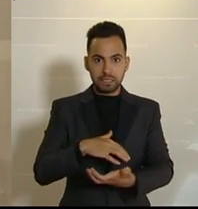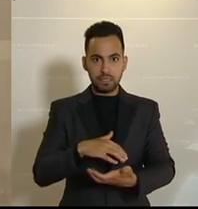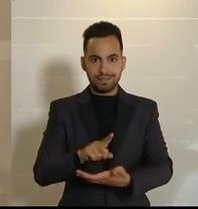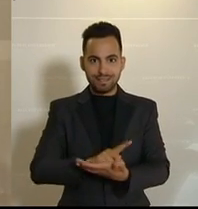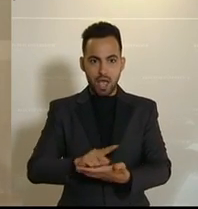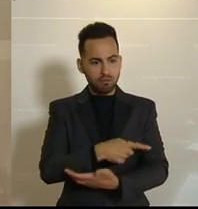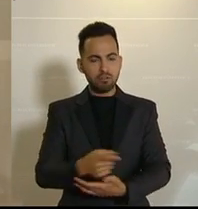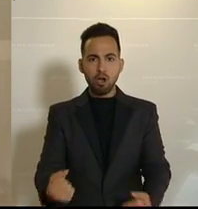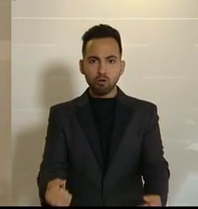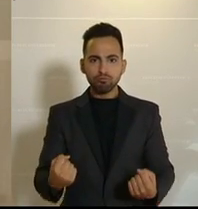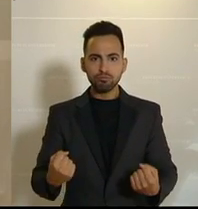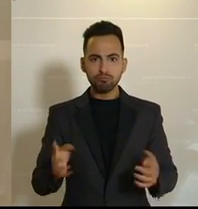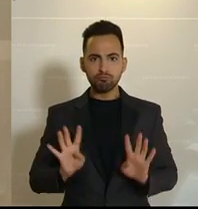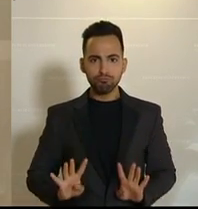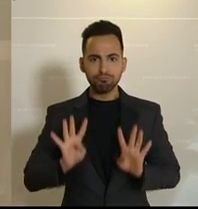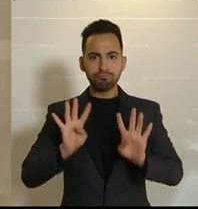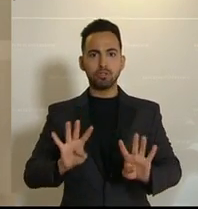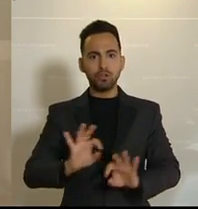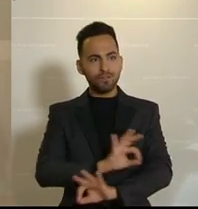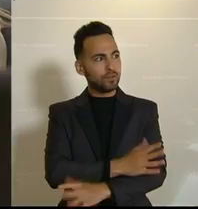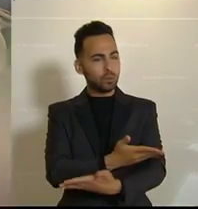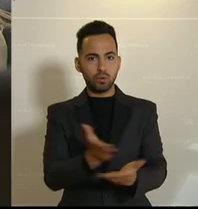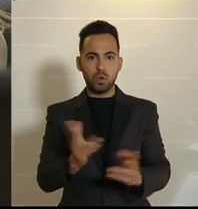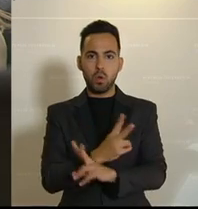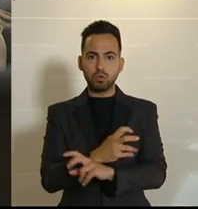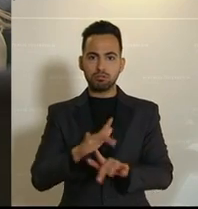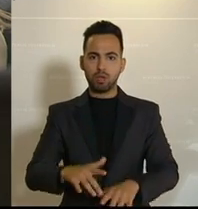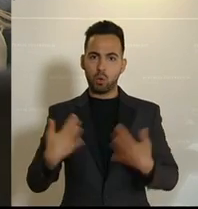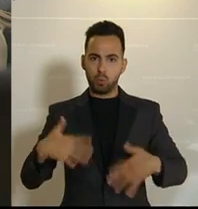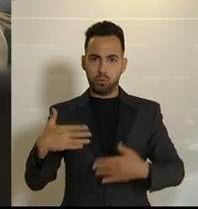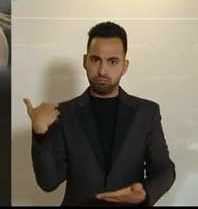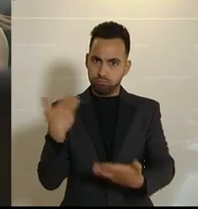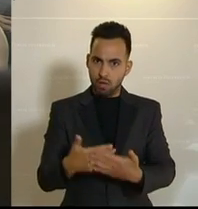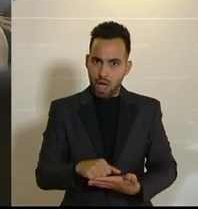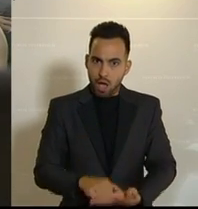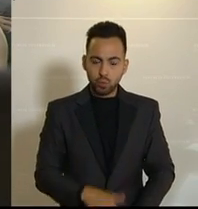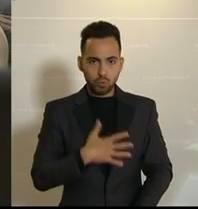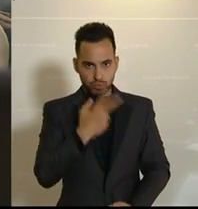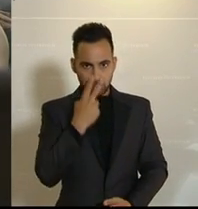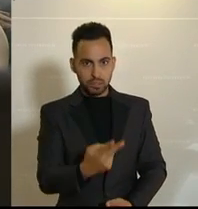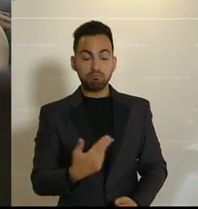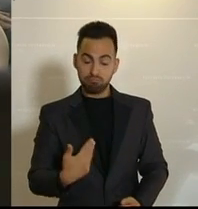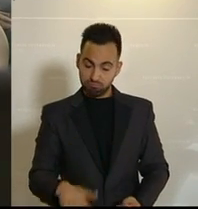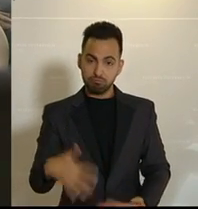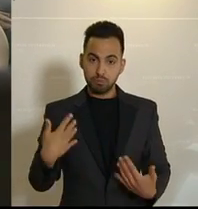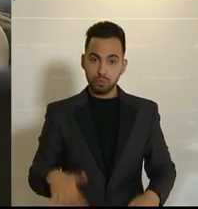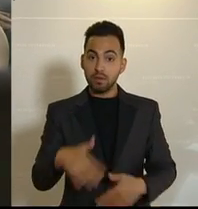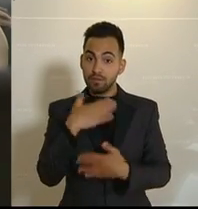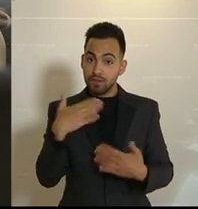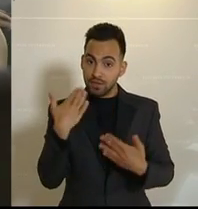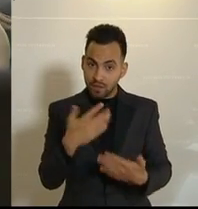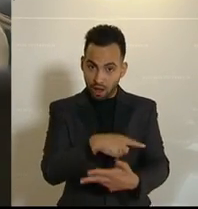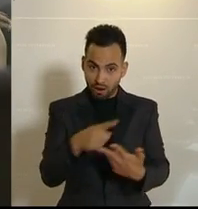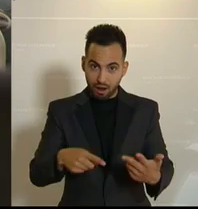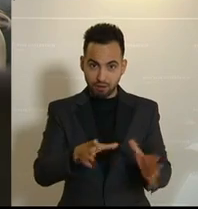Loyalität und ihren Einsatzwillen gegenüber Österreich mehr als eindrucksvoll unter Beweis stellen. Vielen Dank Ihnen